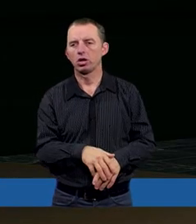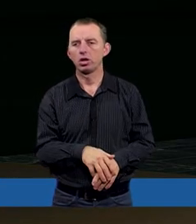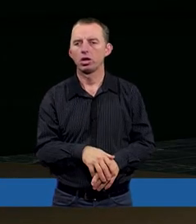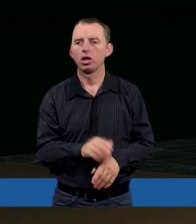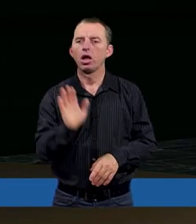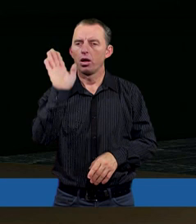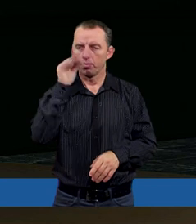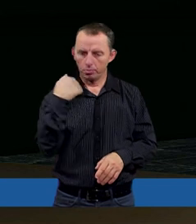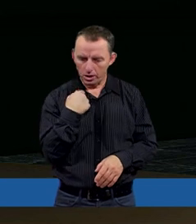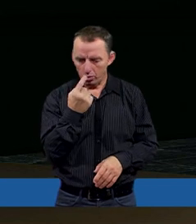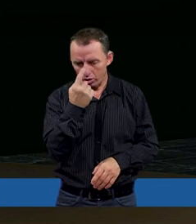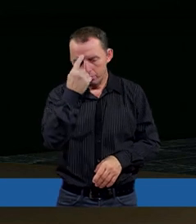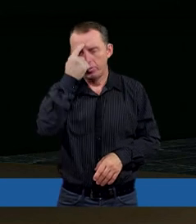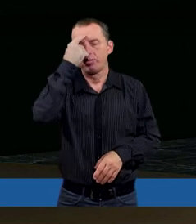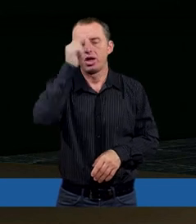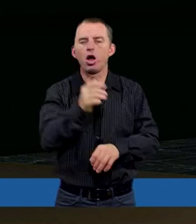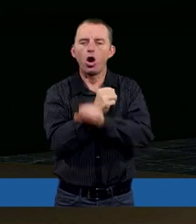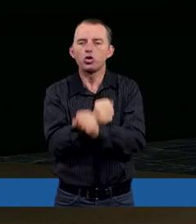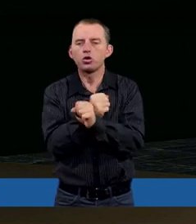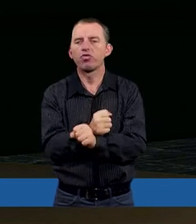Był wspomniany o święcim.